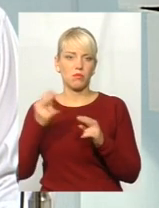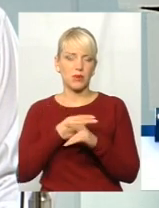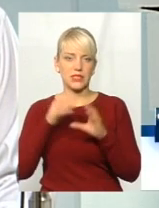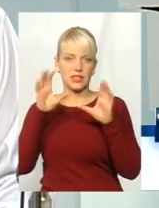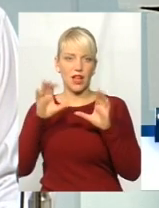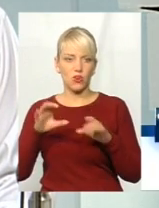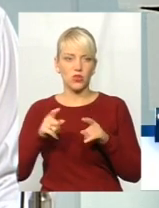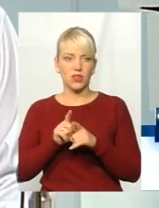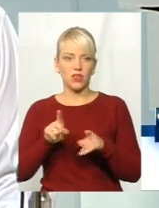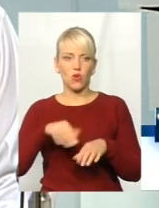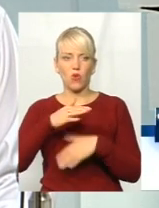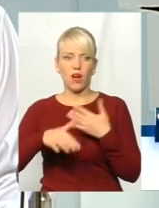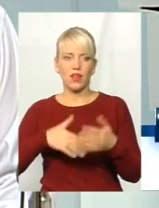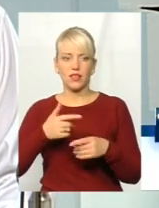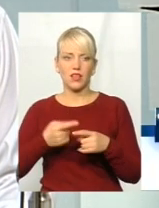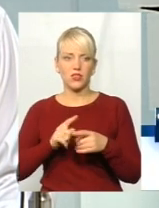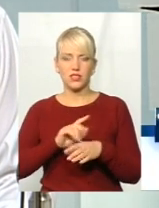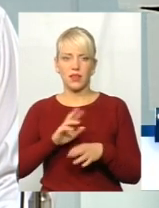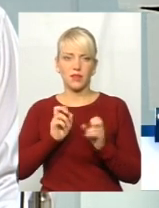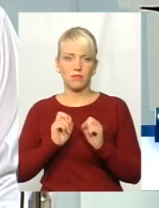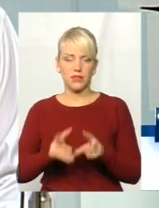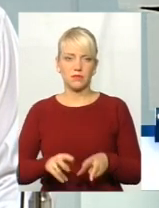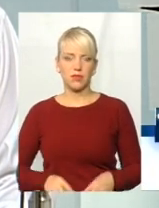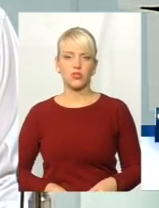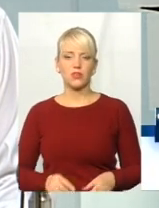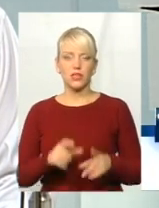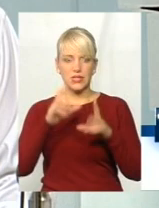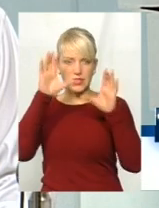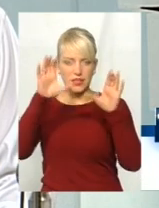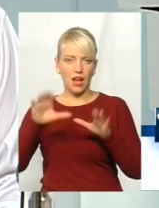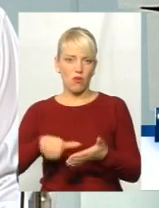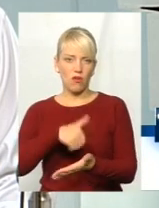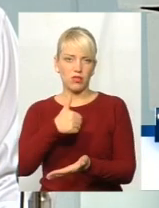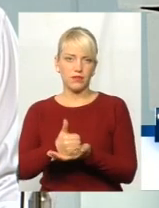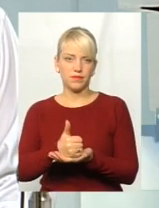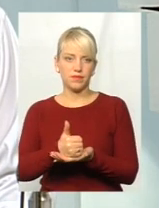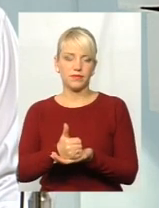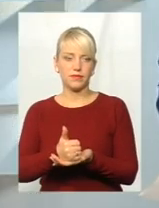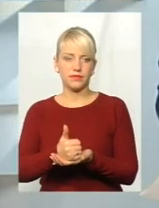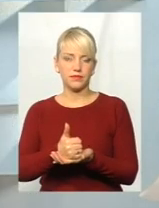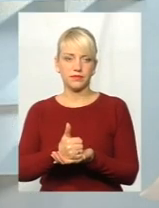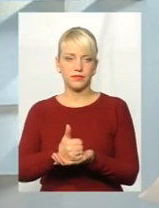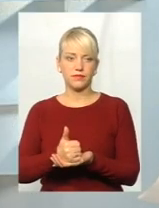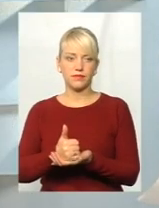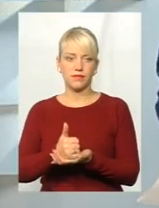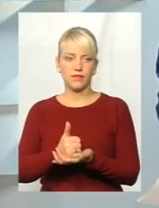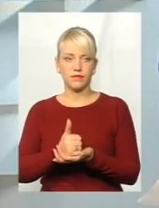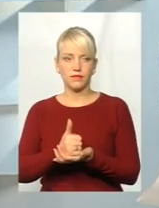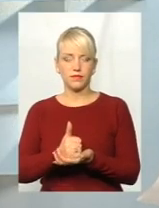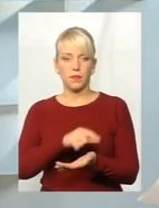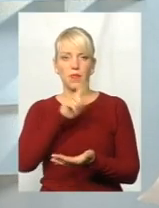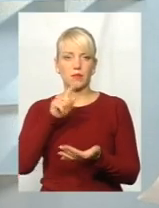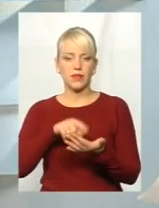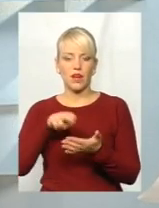особливо в такий важкий для країни час, це дуже небезпечно. Буква закону завжди має бути на першому місті. Тепер до питання про